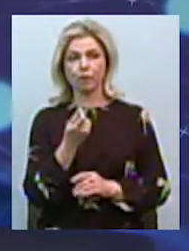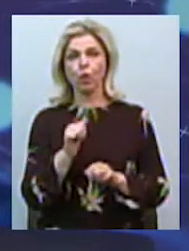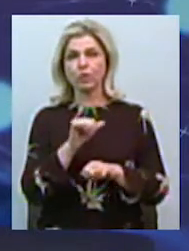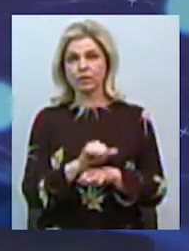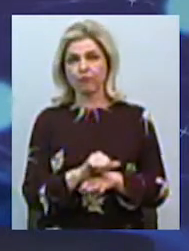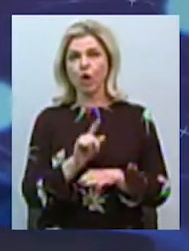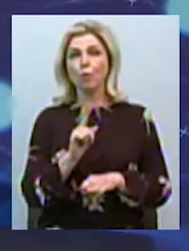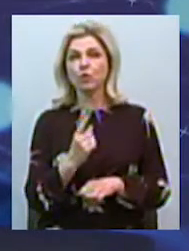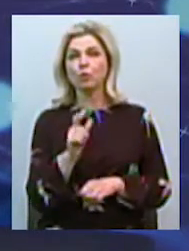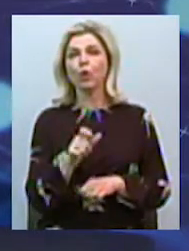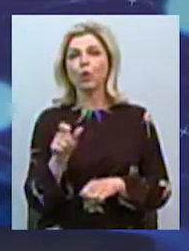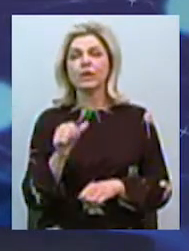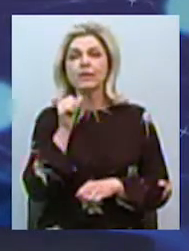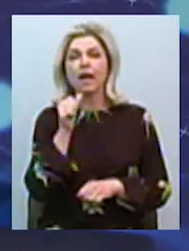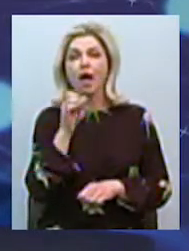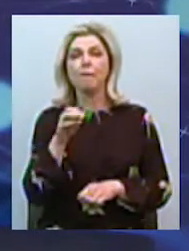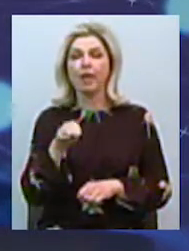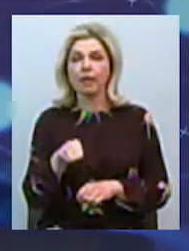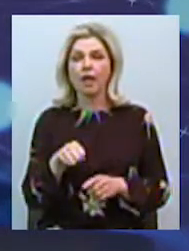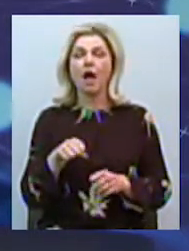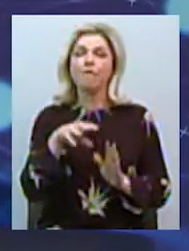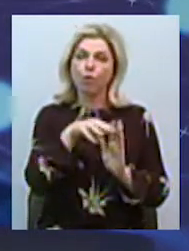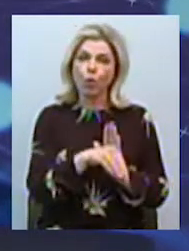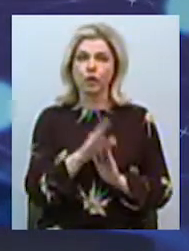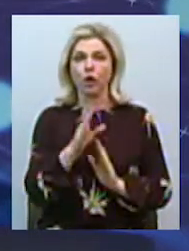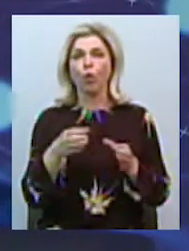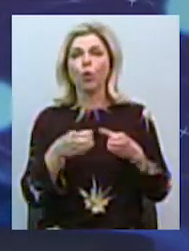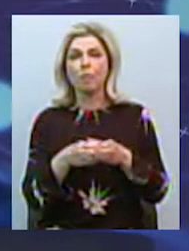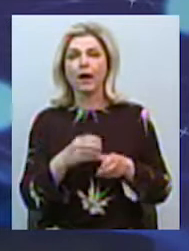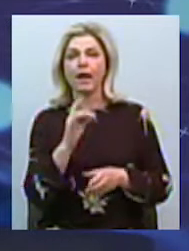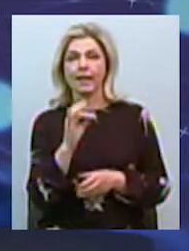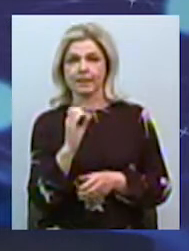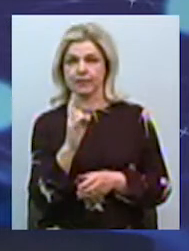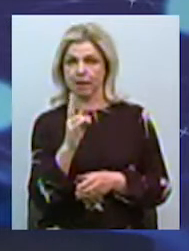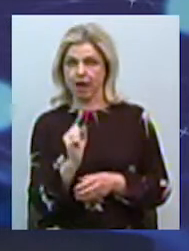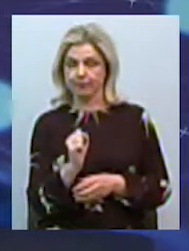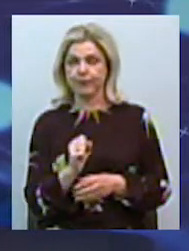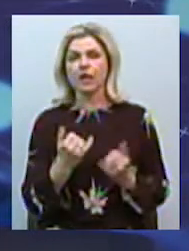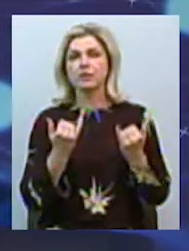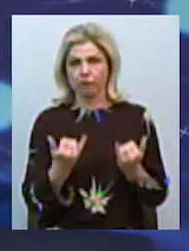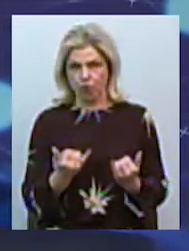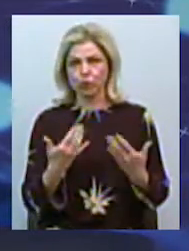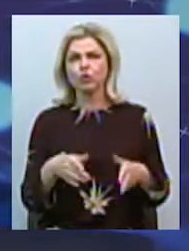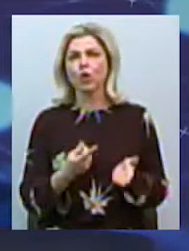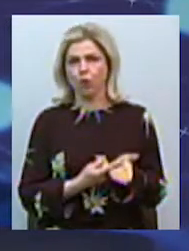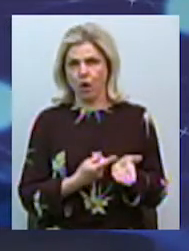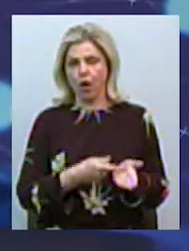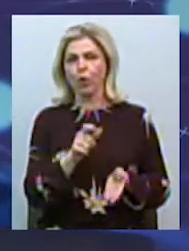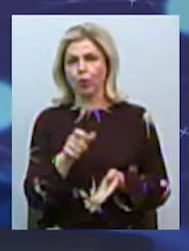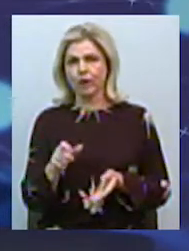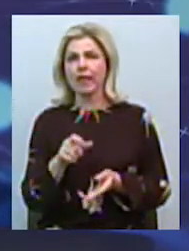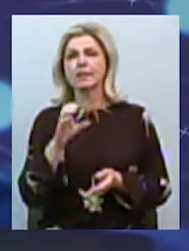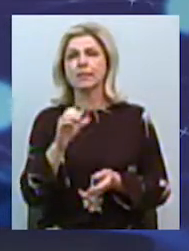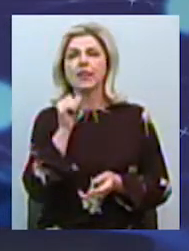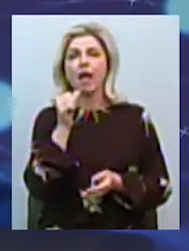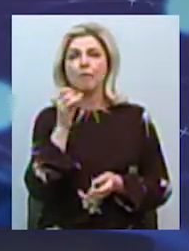люди з сахарним діабетом относяться к групі ризика. На сьогоднішній день вже доказано, що люди з діабетом точно також,